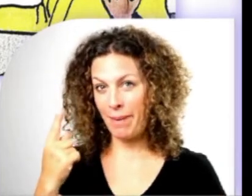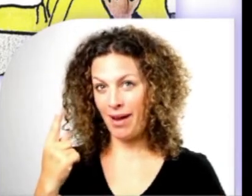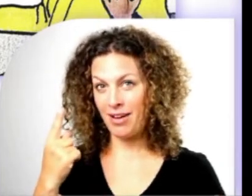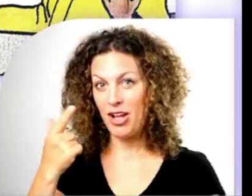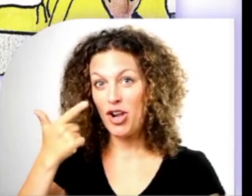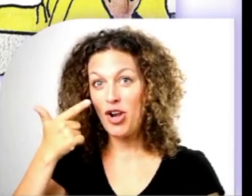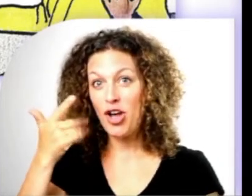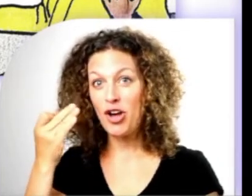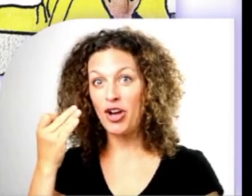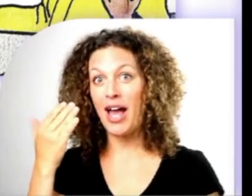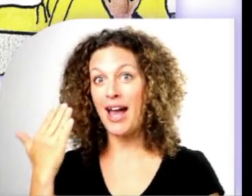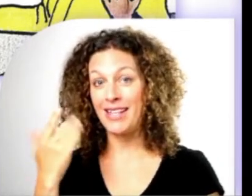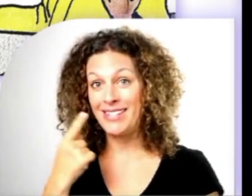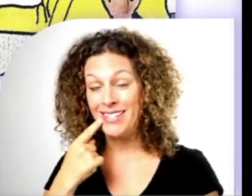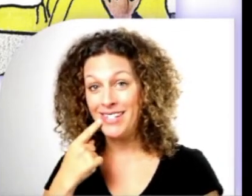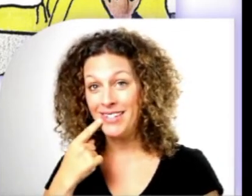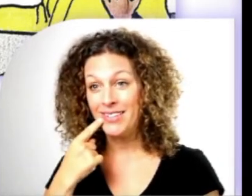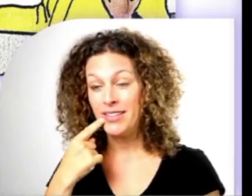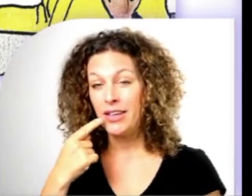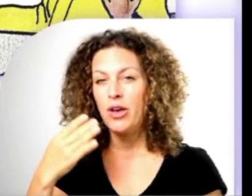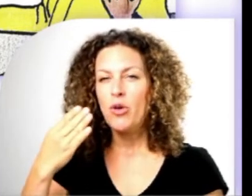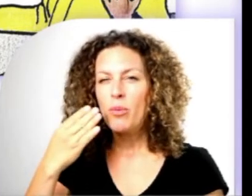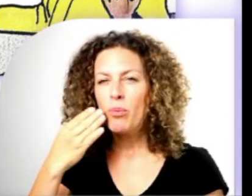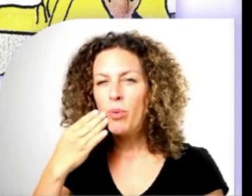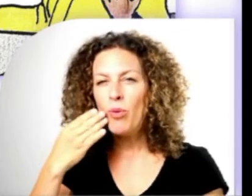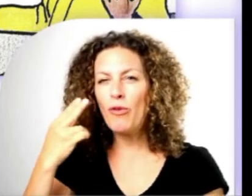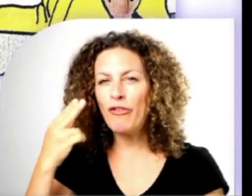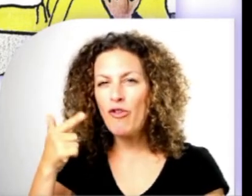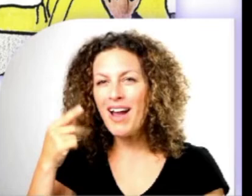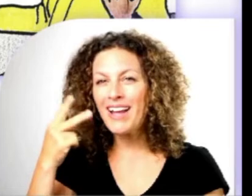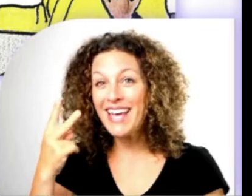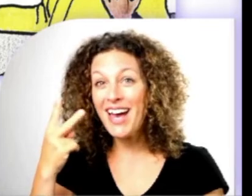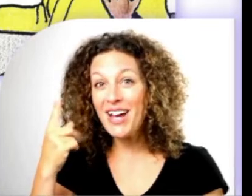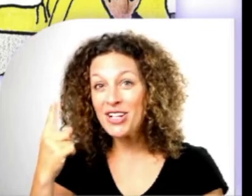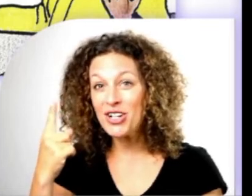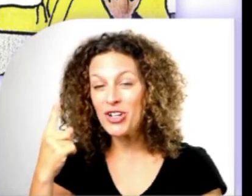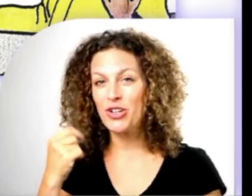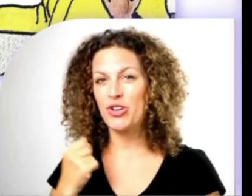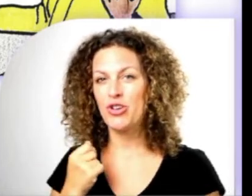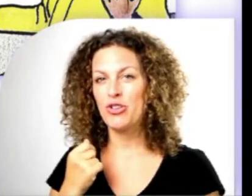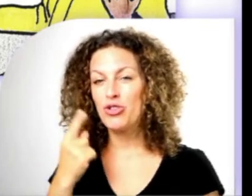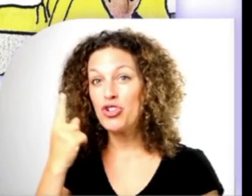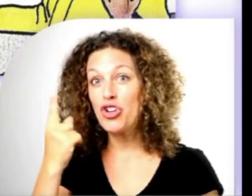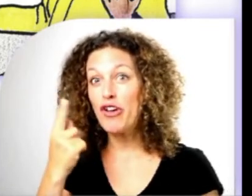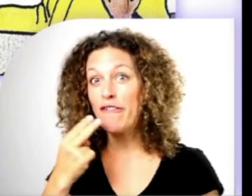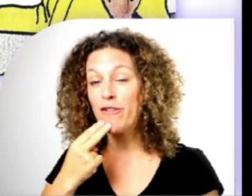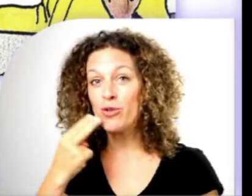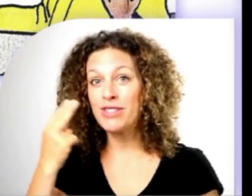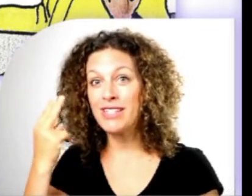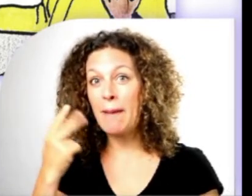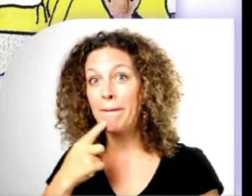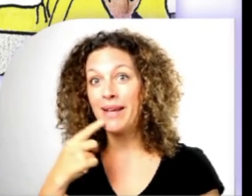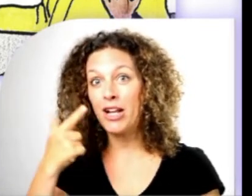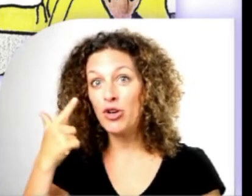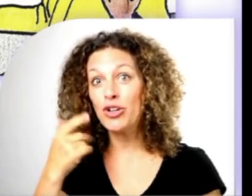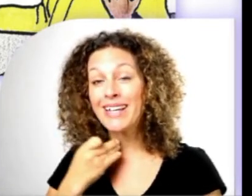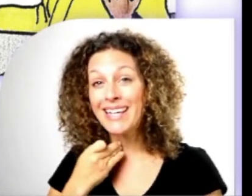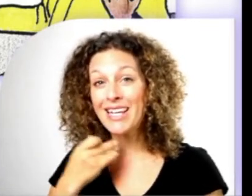Papa leur a dit Bon voyage ! Je vous